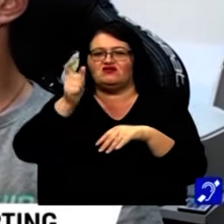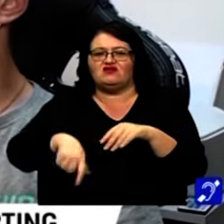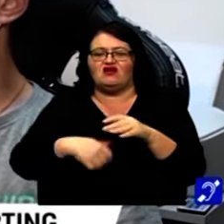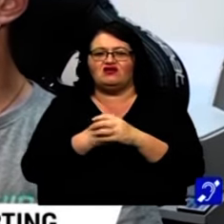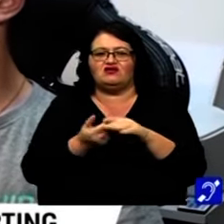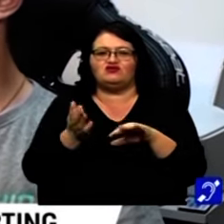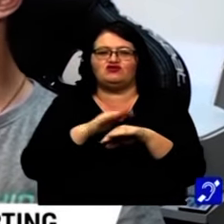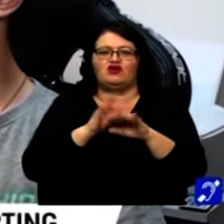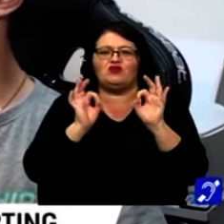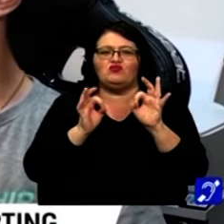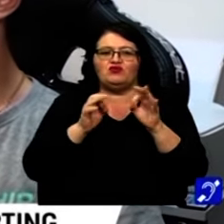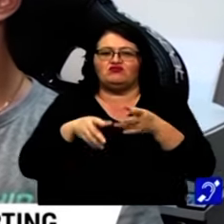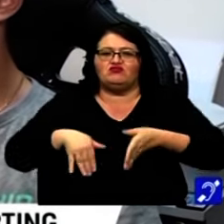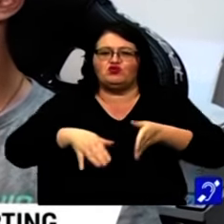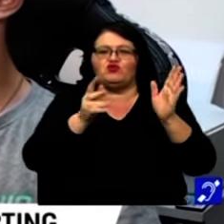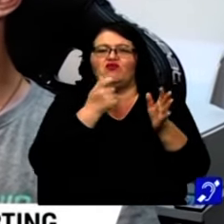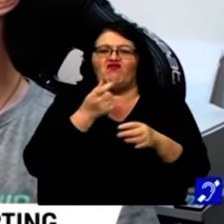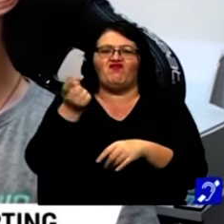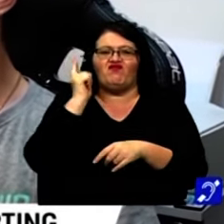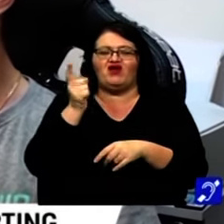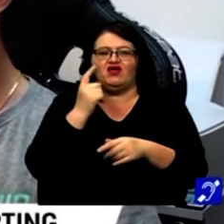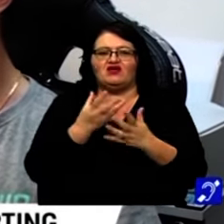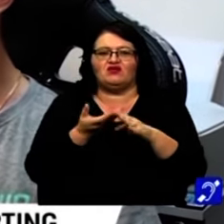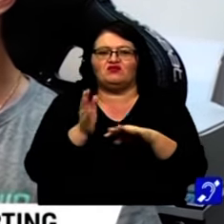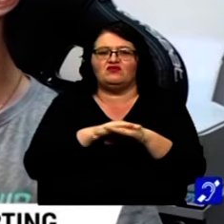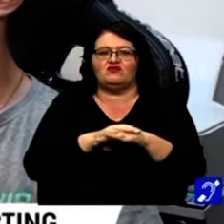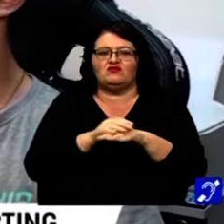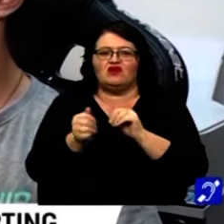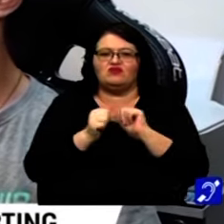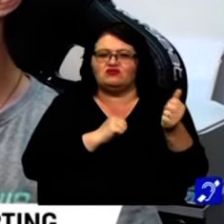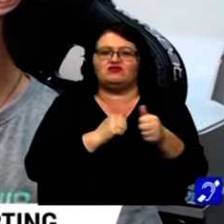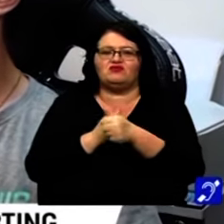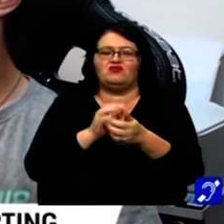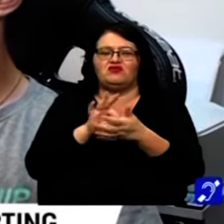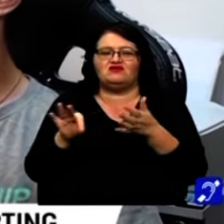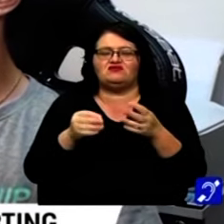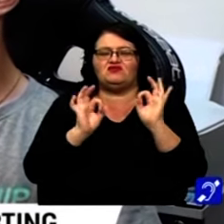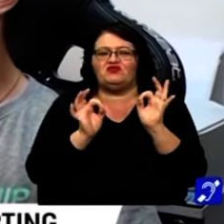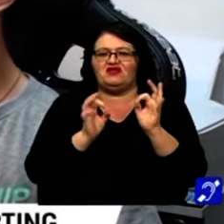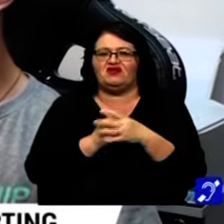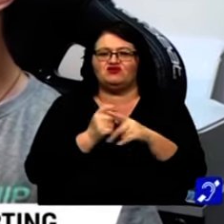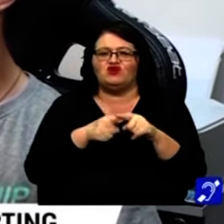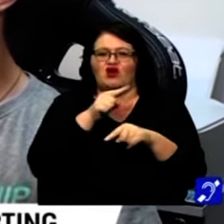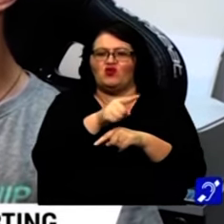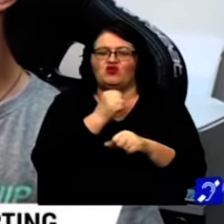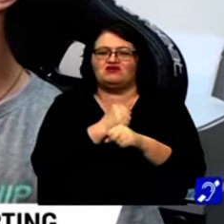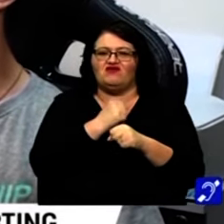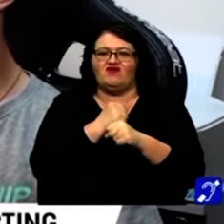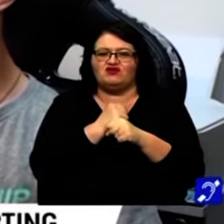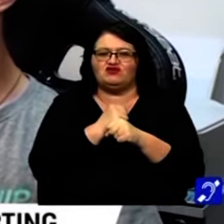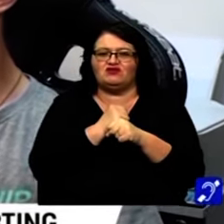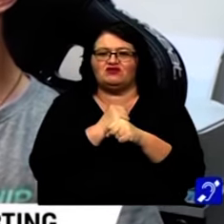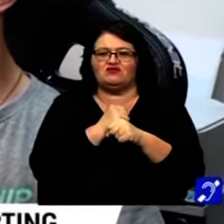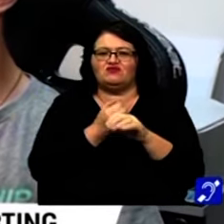acolo sunt cele mai renumite piste, cele mai vechi, unde s-au dat mulți piloți de Formula 1 înainte și în karting. Și acolo se antrenează